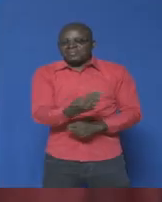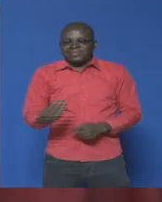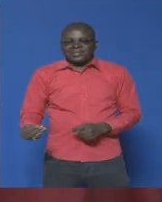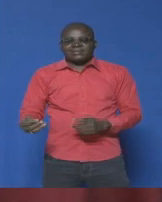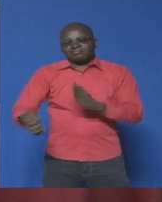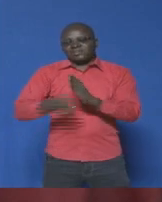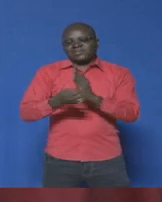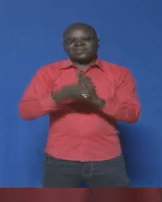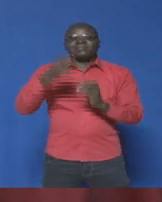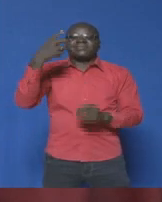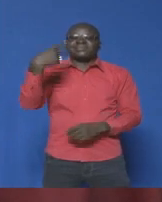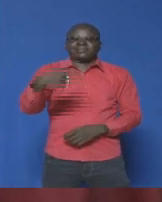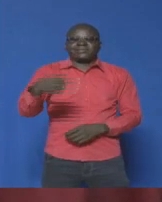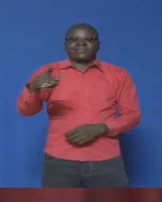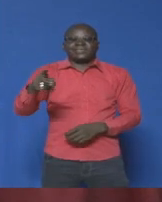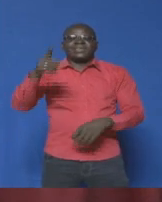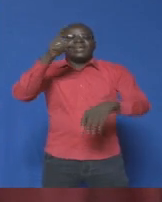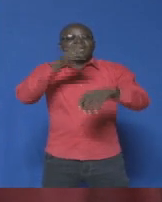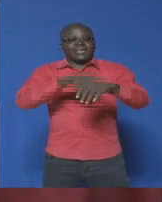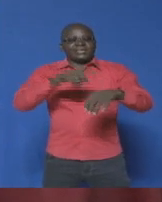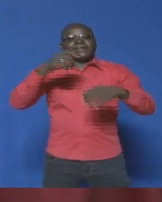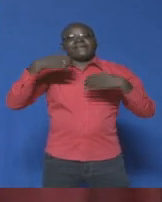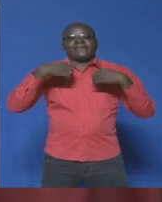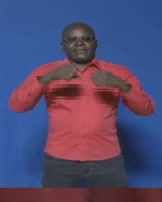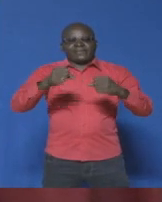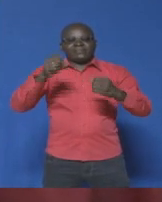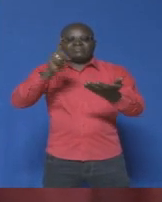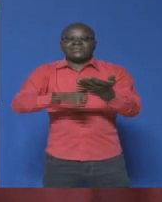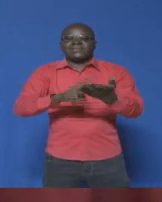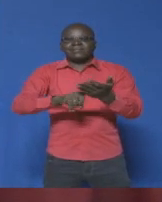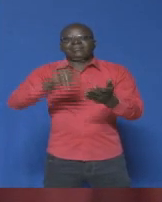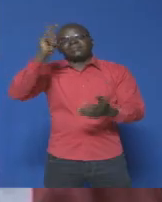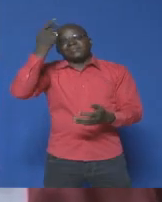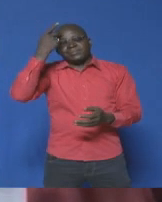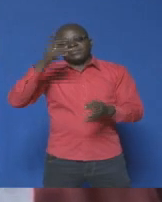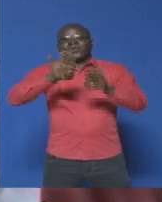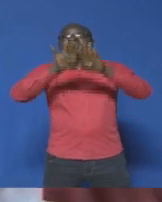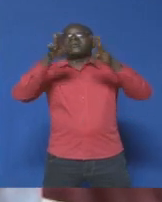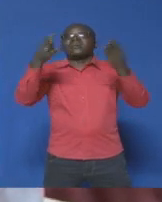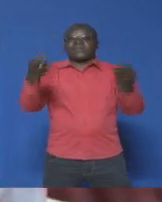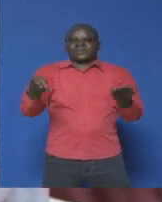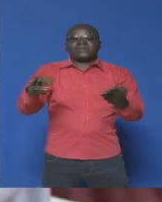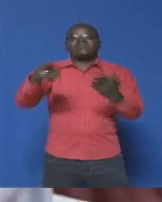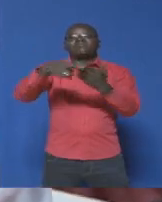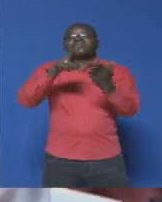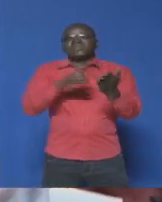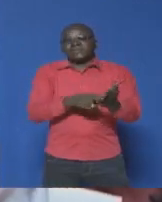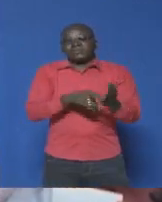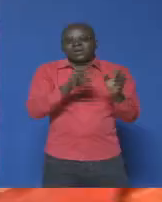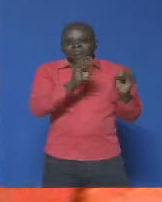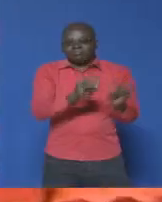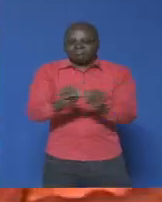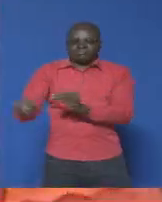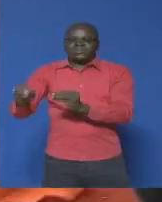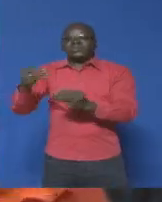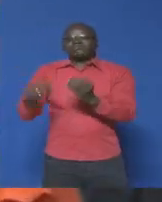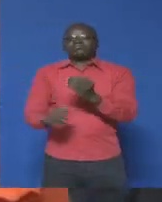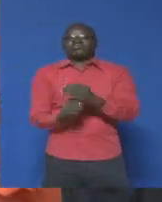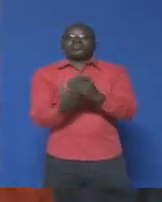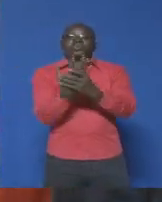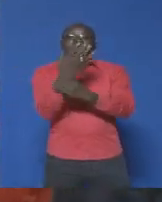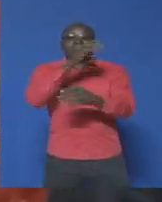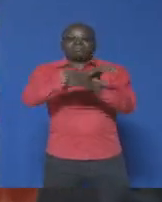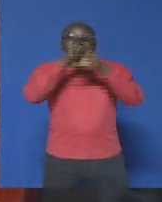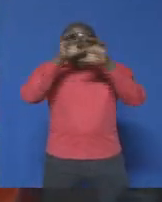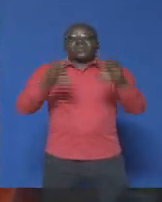verte. Les temps forts de ce dialogue politique, le lancement du rapport d'orientation sur la promotion de l'entreprise verte,